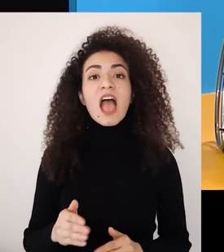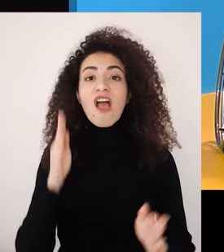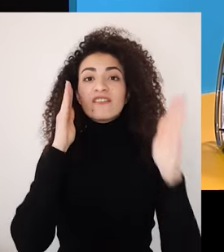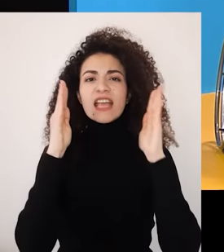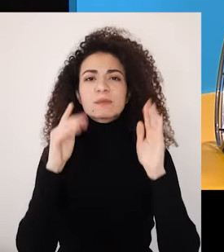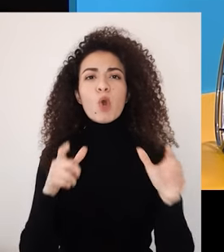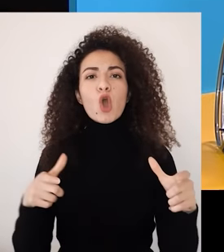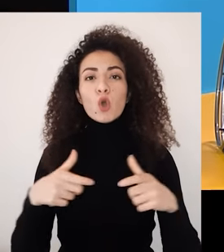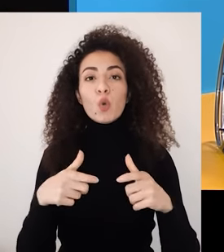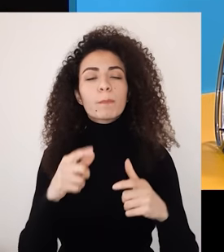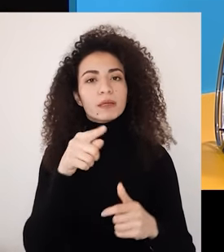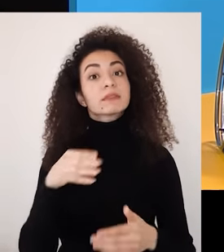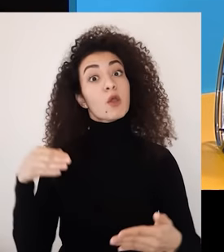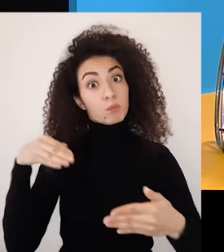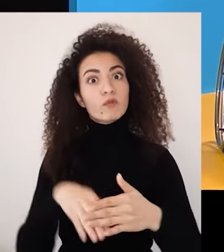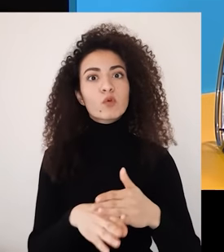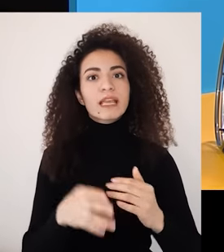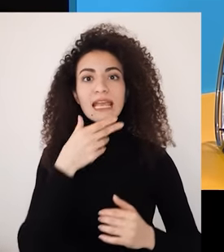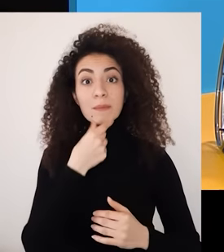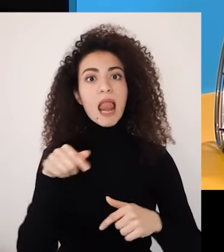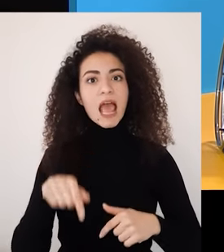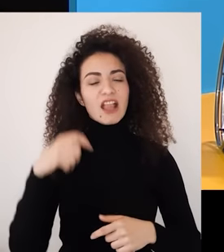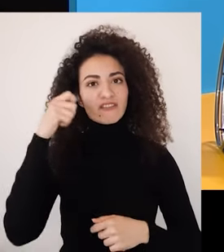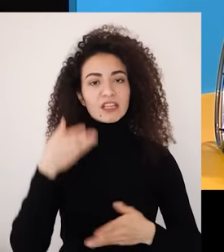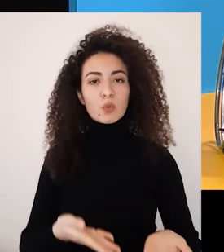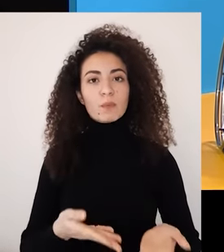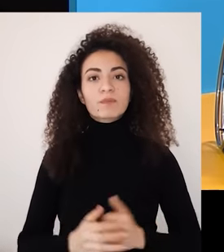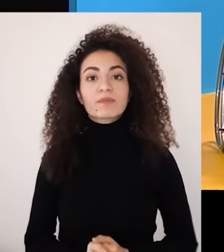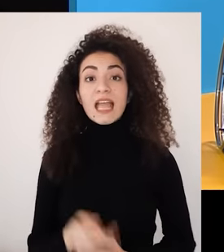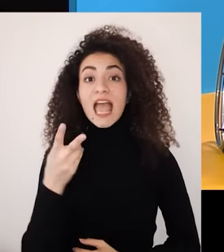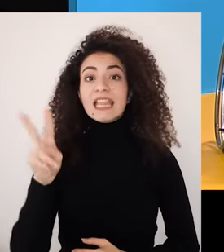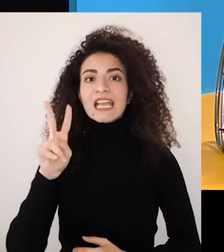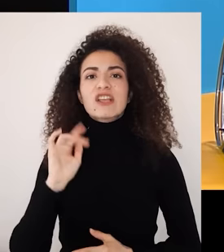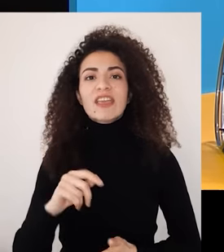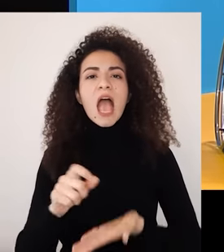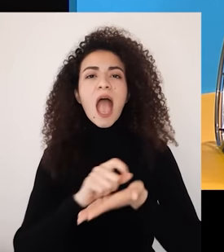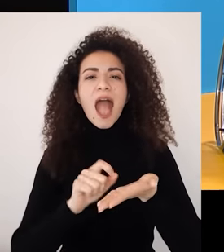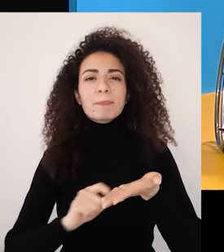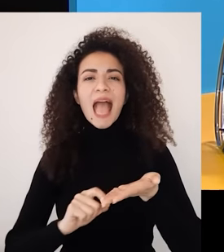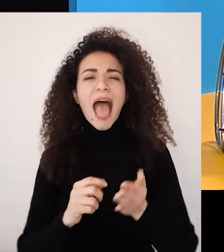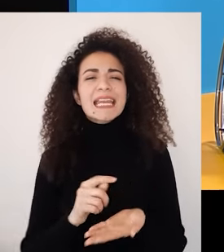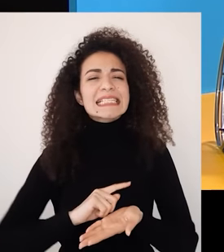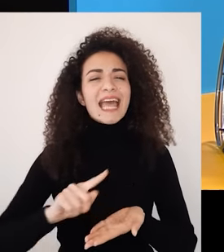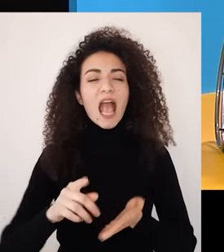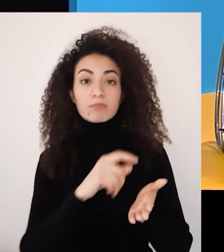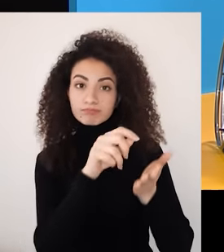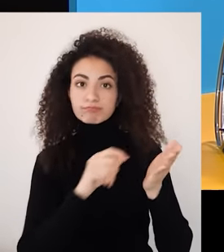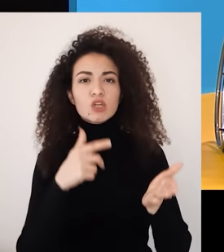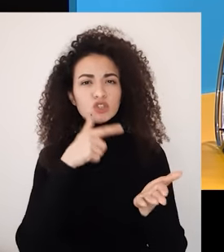انضمام للفيسبوك جروب الخاص بالمجموعة اللي متابعة هالموك تانياً الإجابة على الاختبار السريع